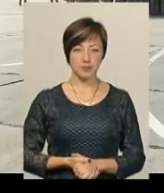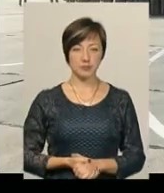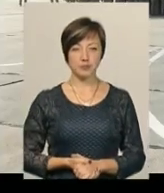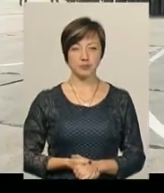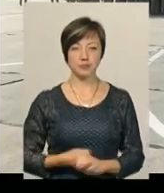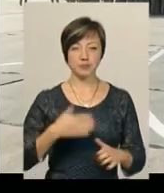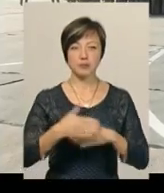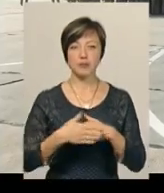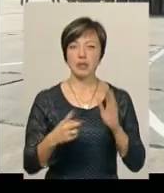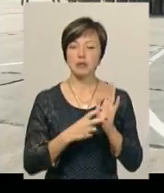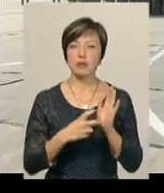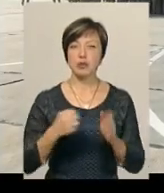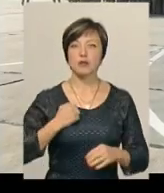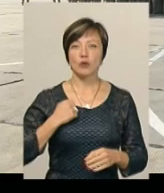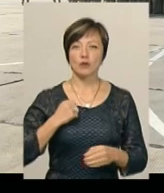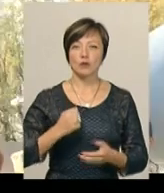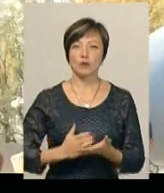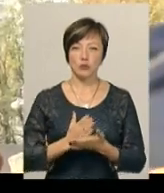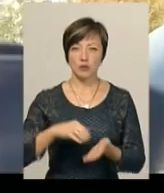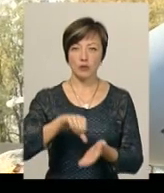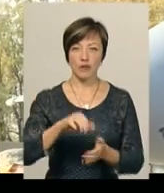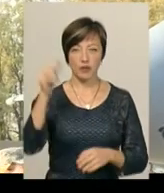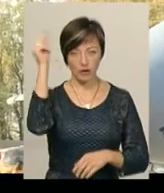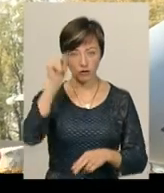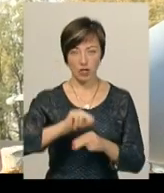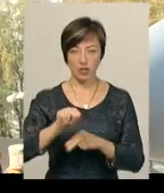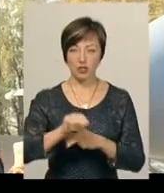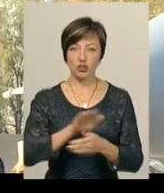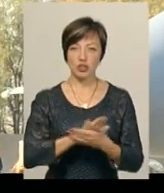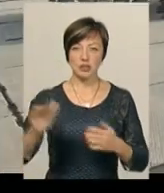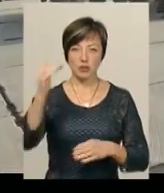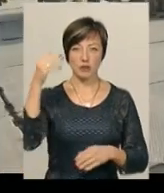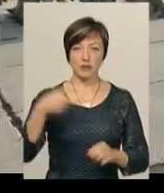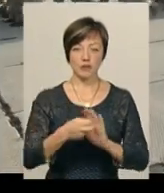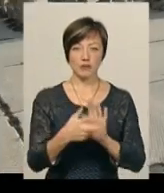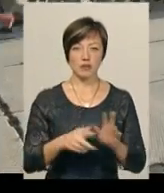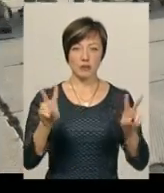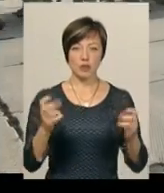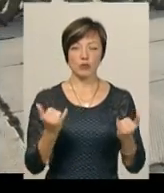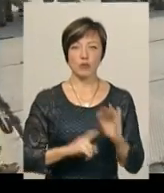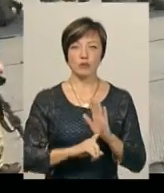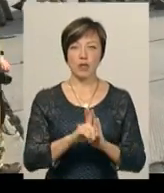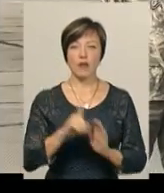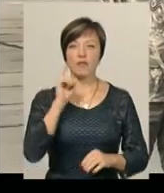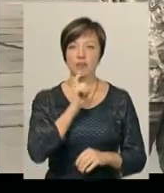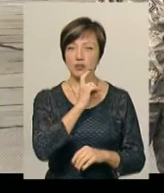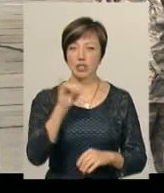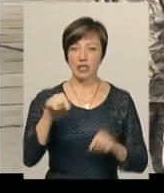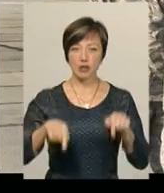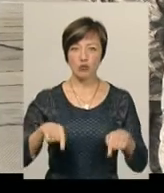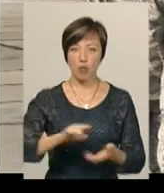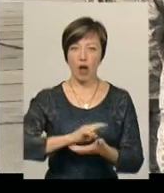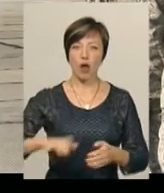Близько 700 військовослужбовців беруть участь у навчаннях «Чисте небо-2018», які сьогодні розпочалися на Вінниччині та на цьому